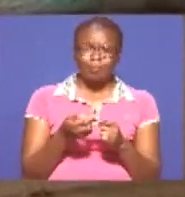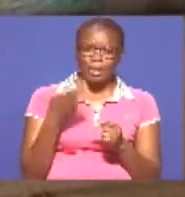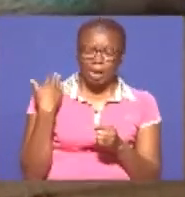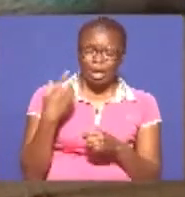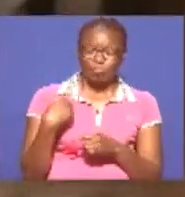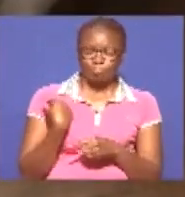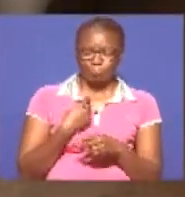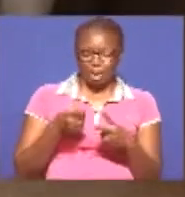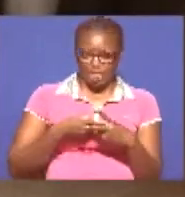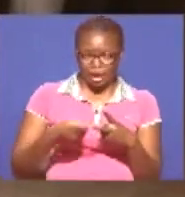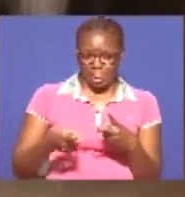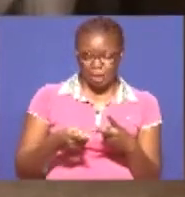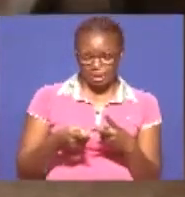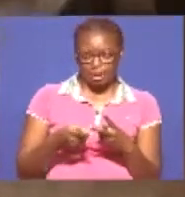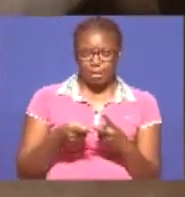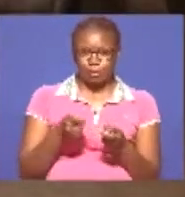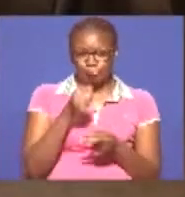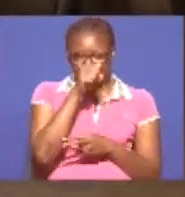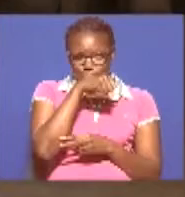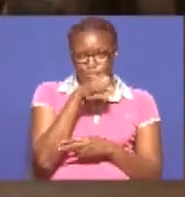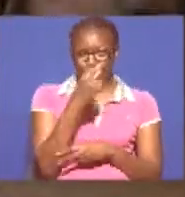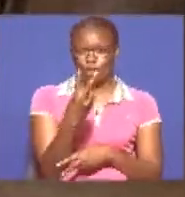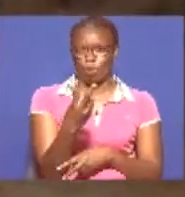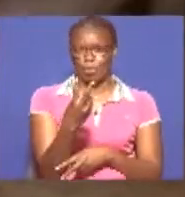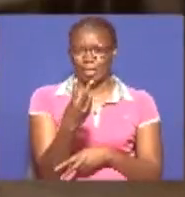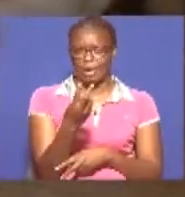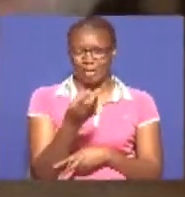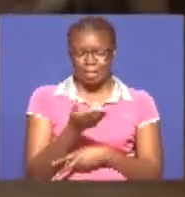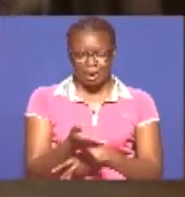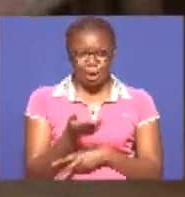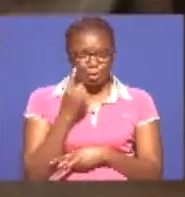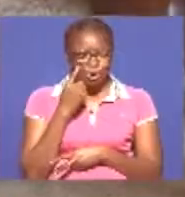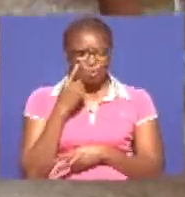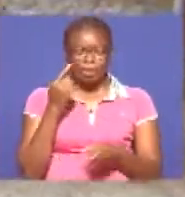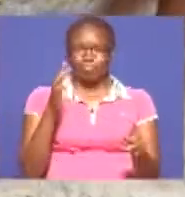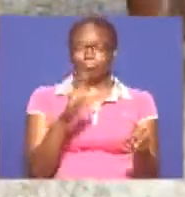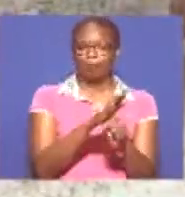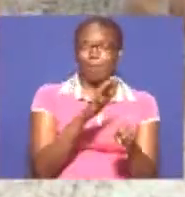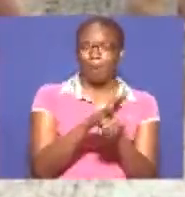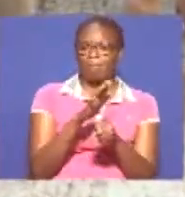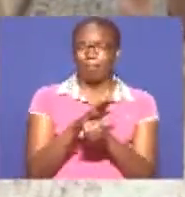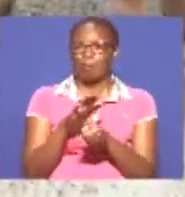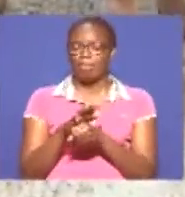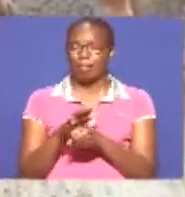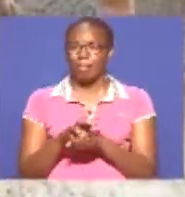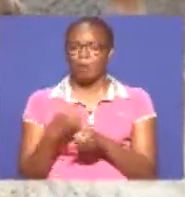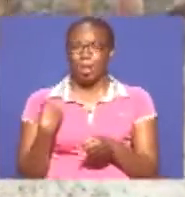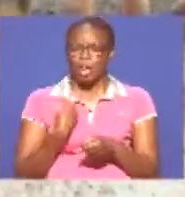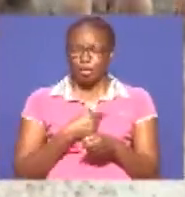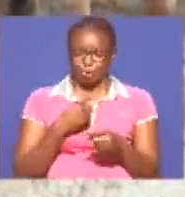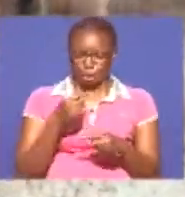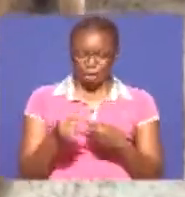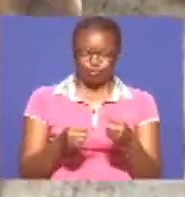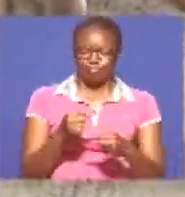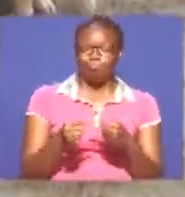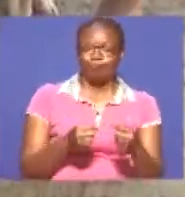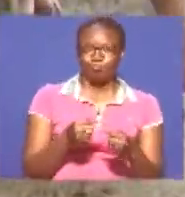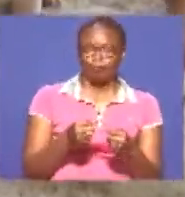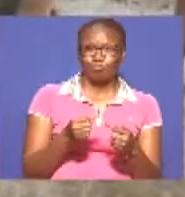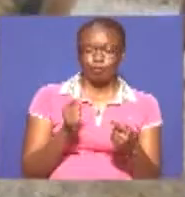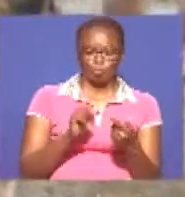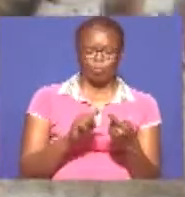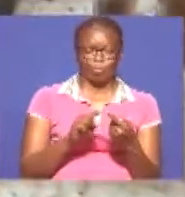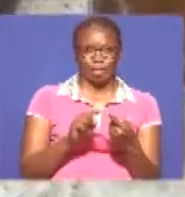wawili Na umeingia huku umeona ngurue nikibau Kwa hivo, kuendelea kwetu